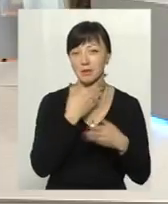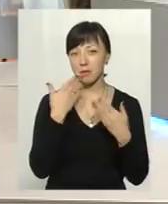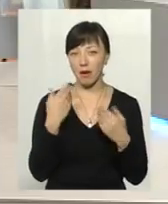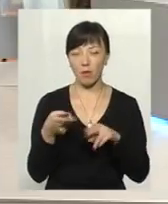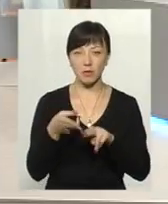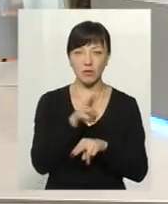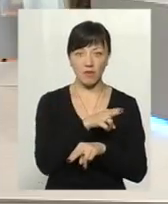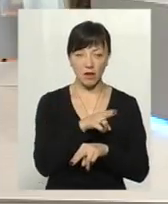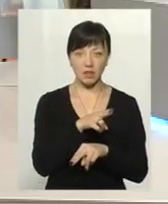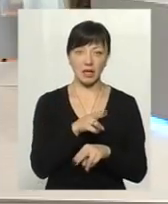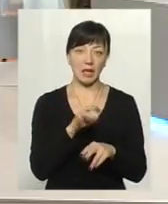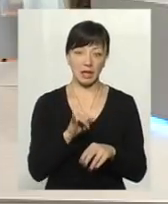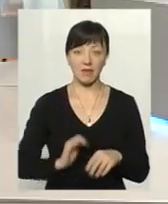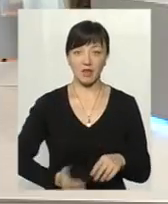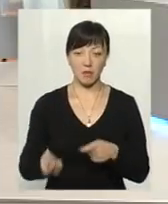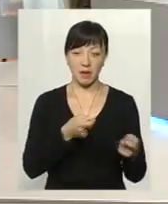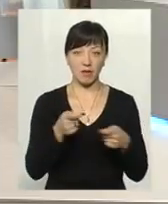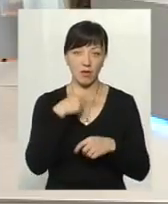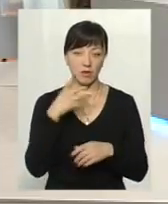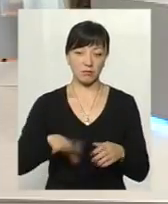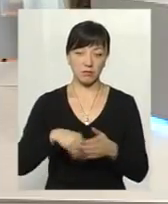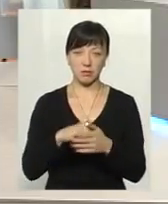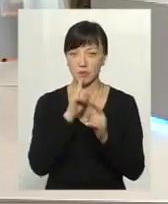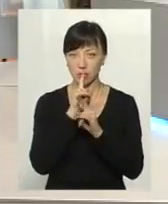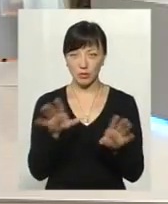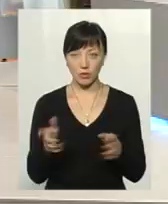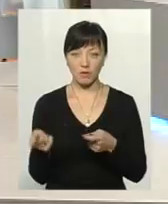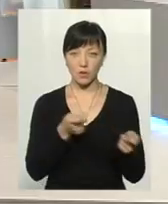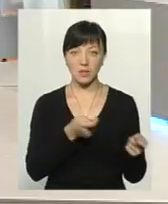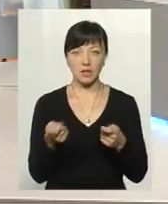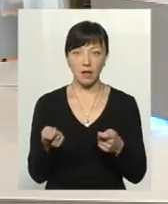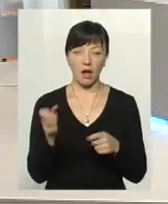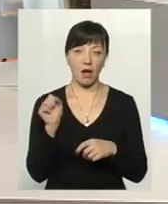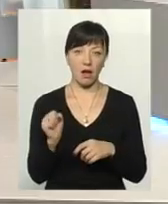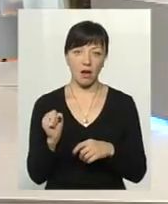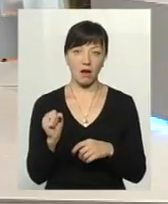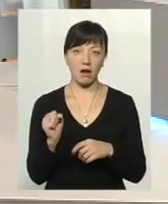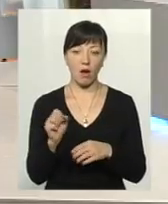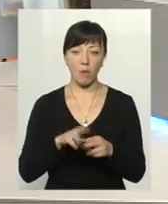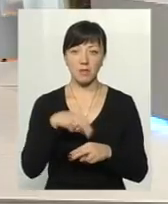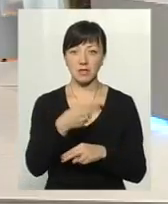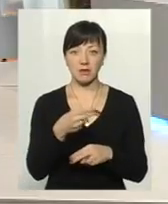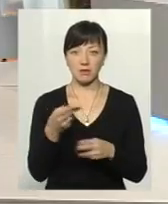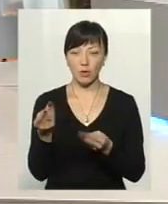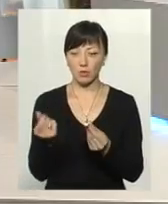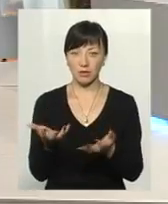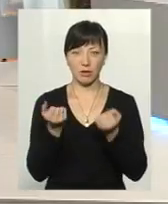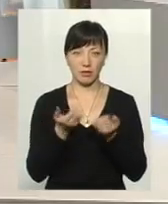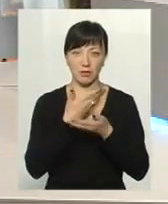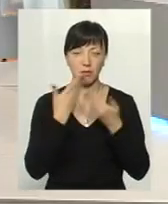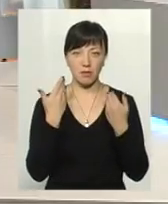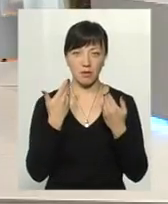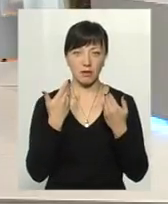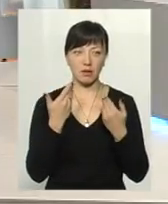компенсувати. І перевізники говорять, що за свій кошт вони не можуть стільки перевозити, а компенсаторних грошей вони не